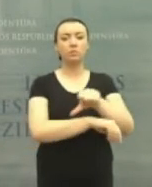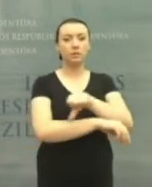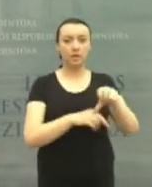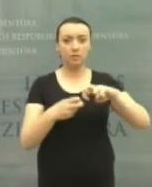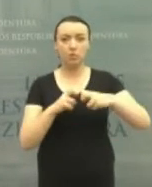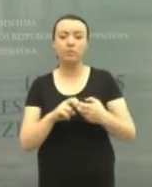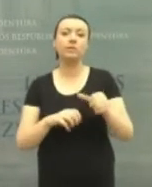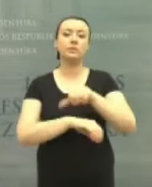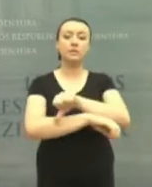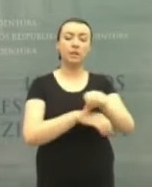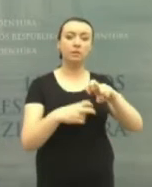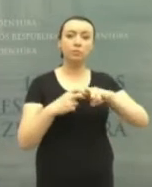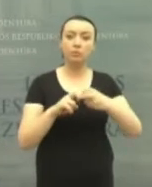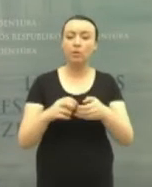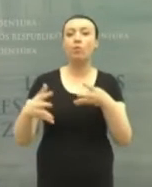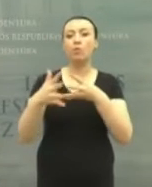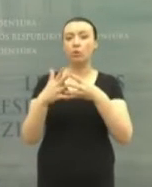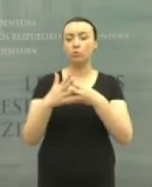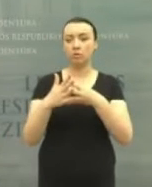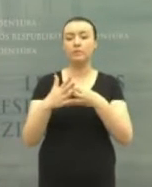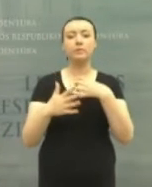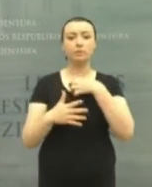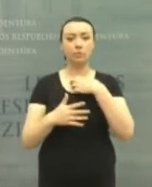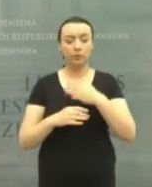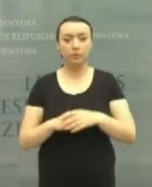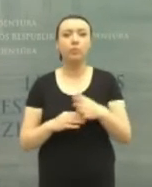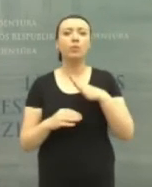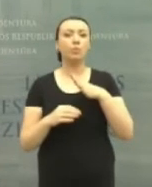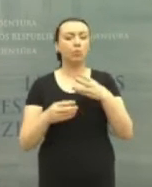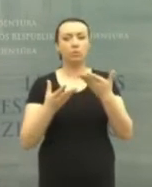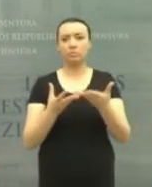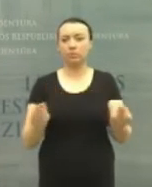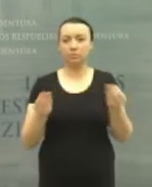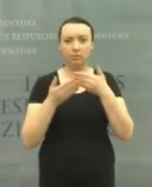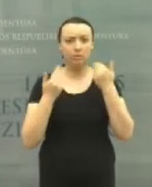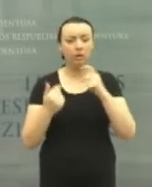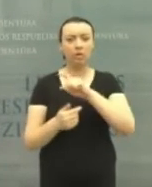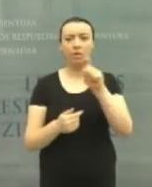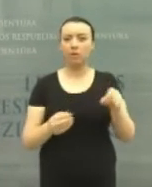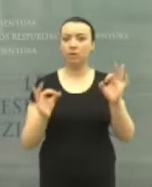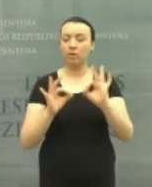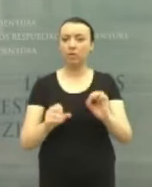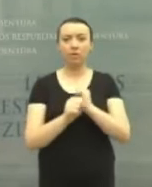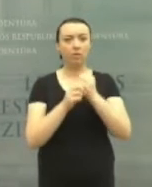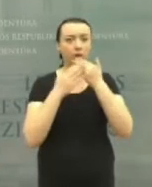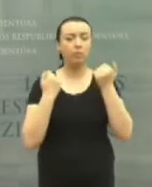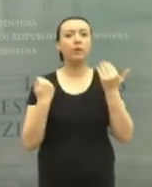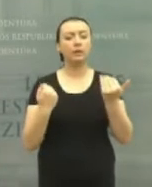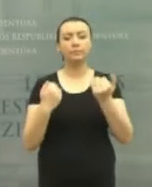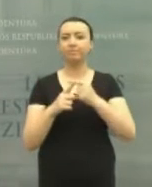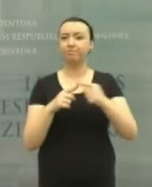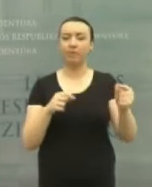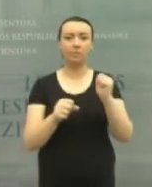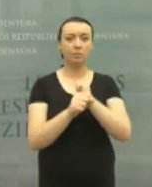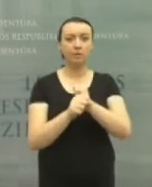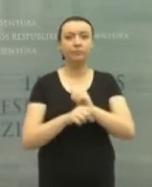problemą. Sienos kontrolės problema, kuri buvo nespręsta labai ilgą laiką ir dėl to mum tai reikia padaryti labai